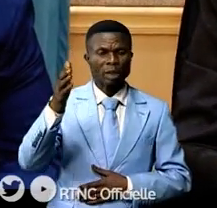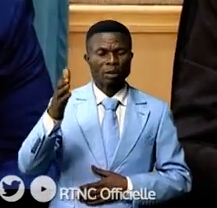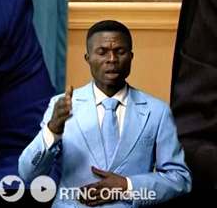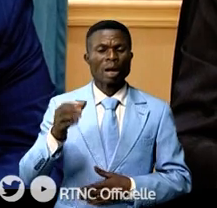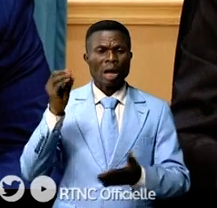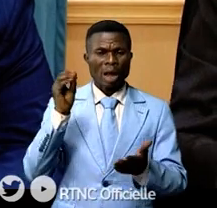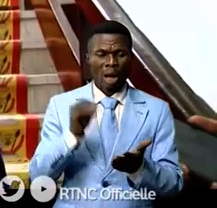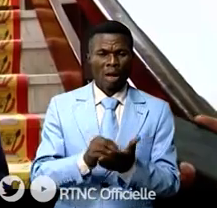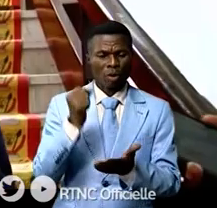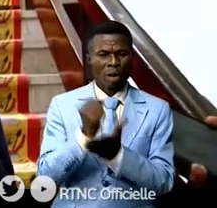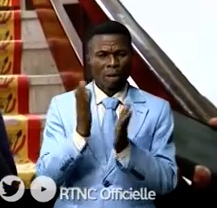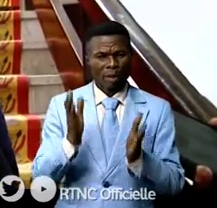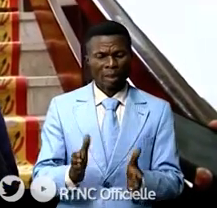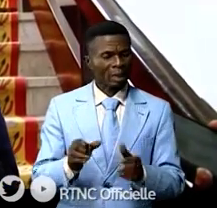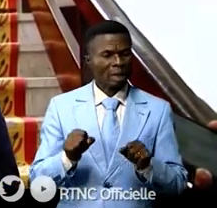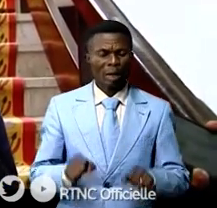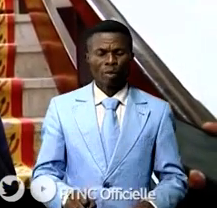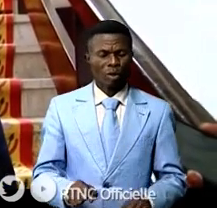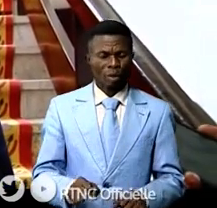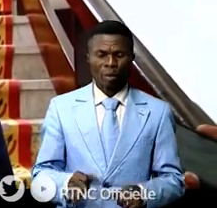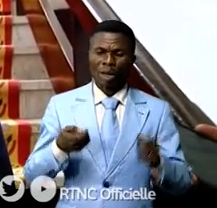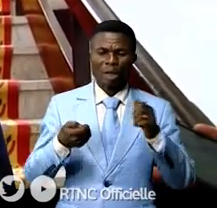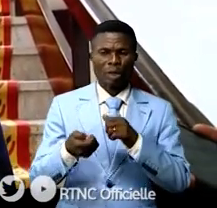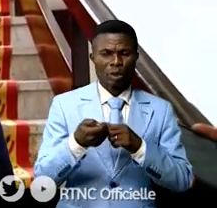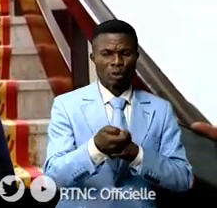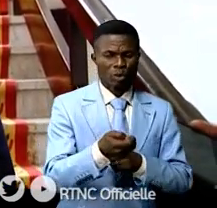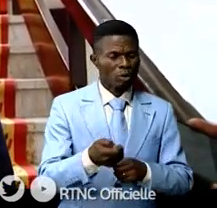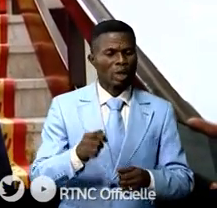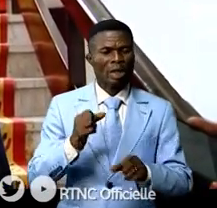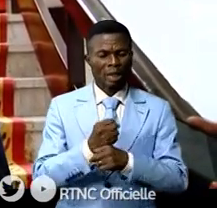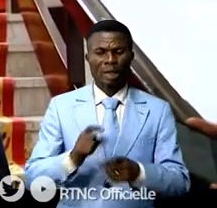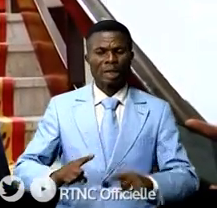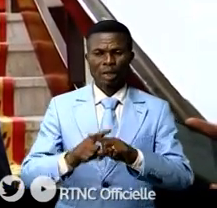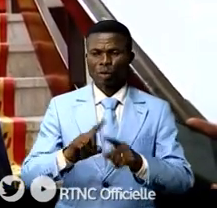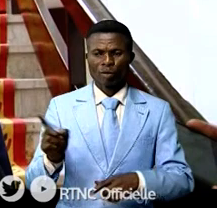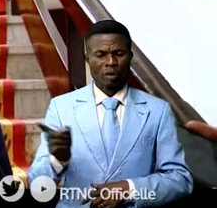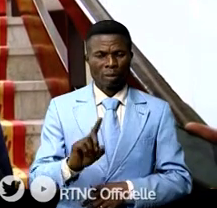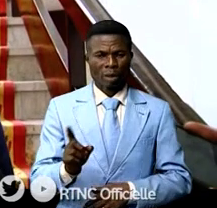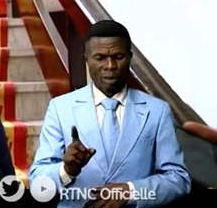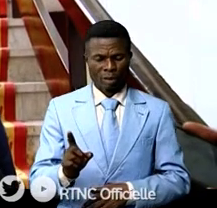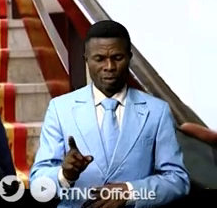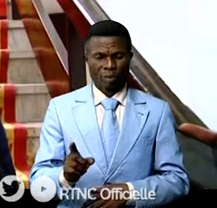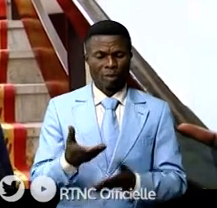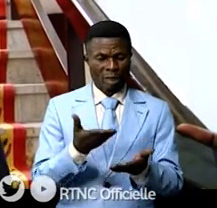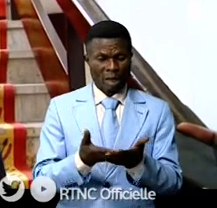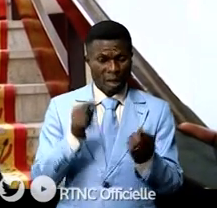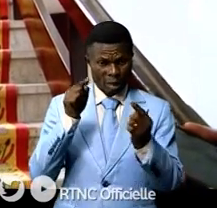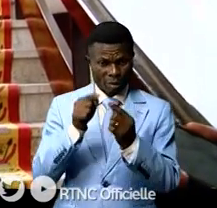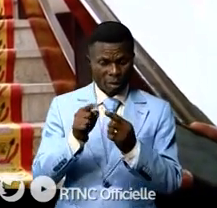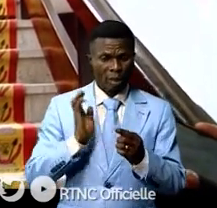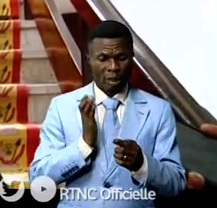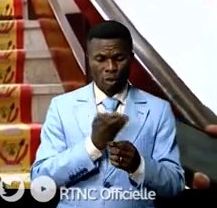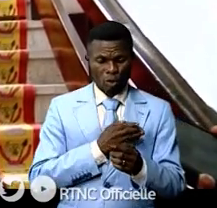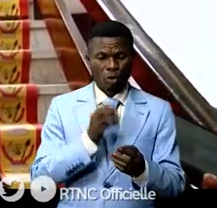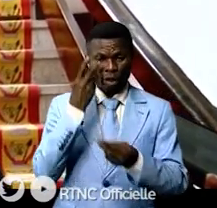minimiser ce genre de conflits. Donc c'était un peu l'objet de l'échange